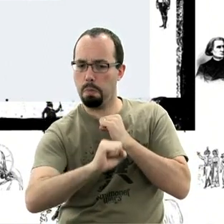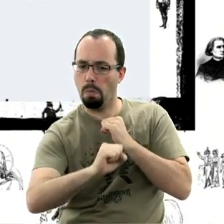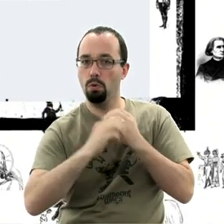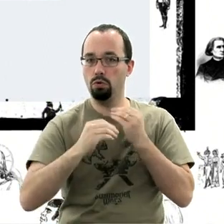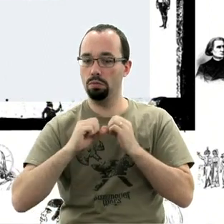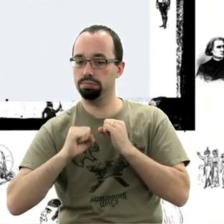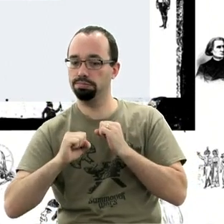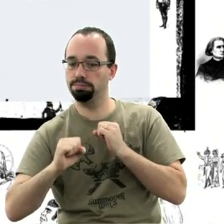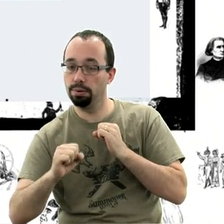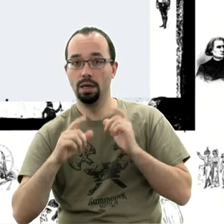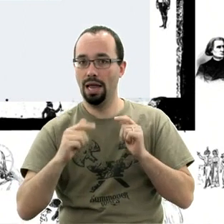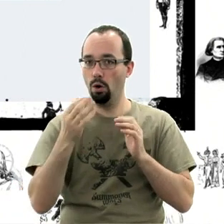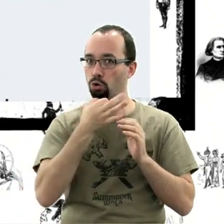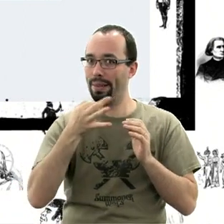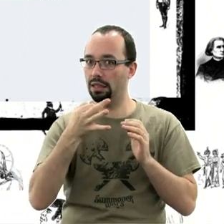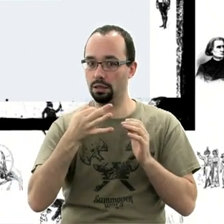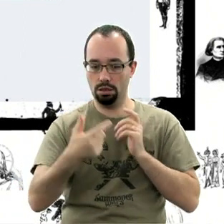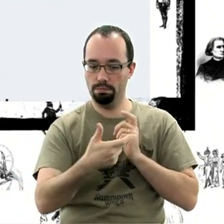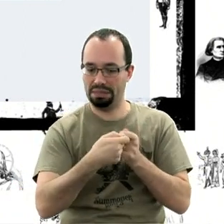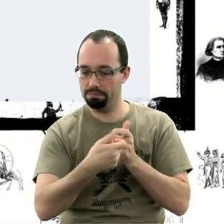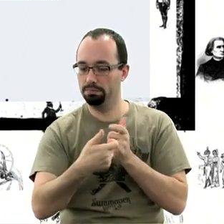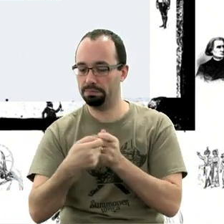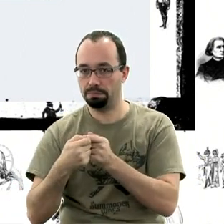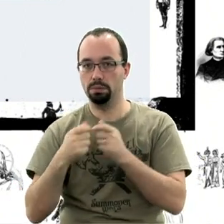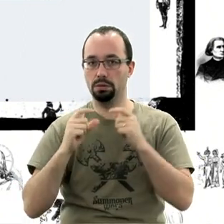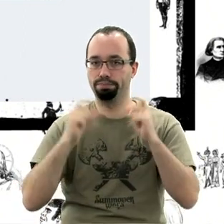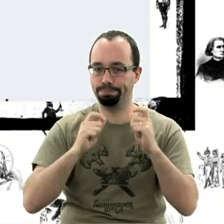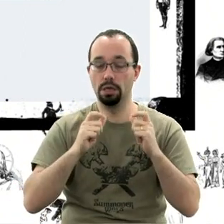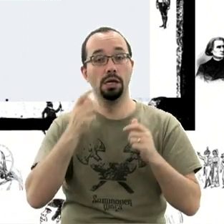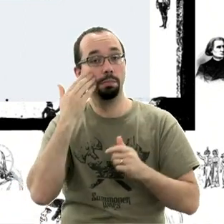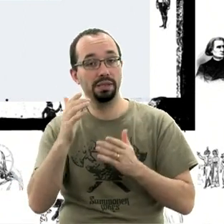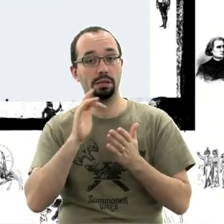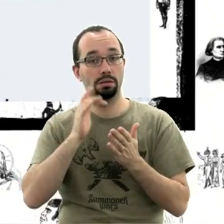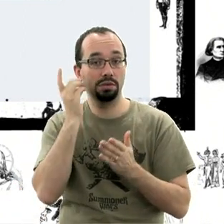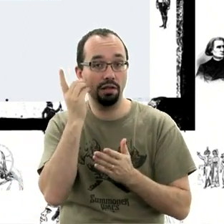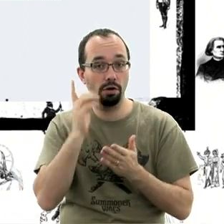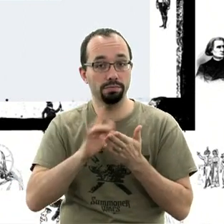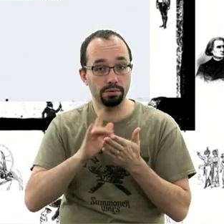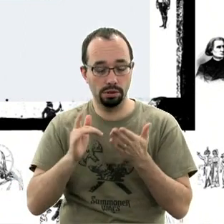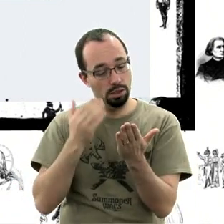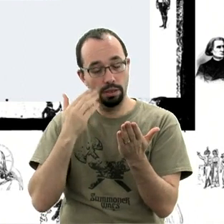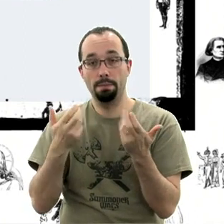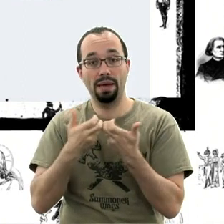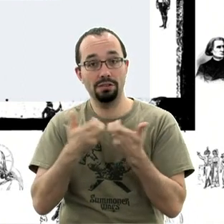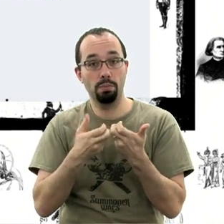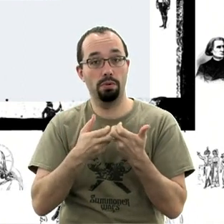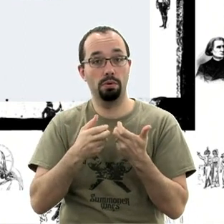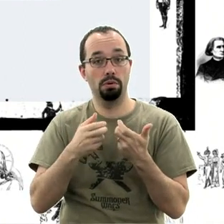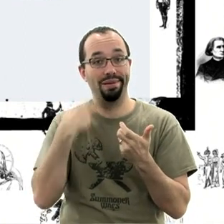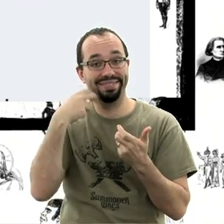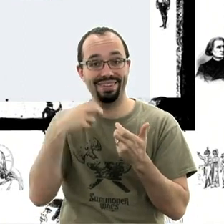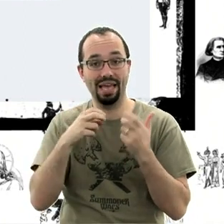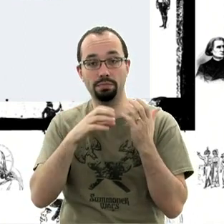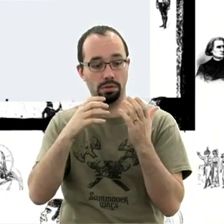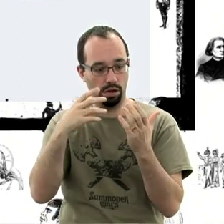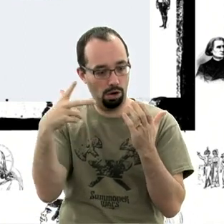gros débit. Ça prendra un gros débit si vous avez un gros débit. Ça s'ajustera si vous êtes sur votre téléphone et qu'au bout d'un moment, vous êtes dans un train, vous perdez du débit. La vidéo s